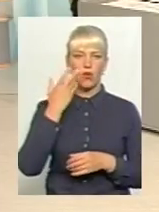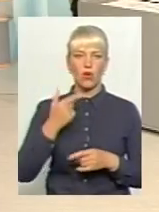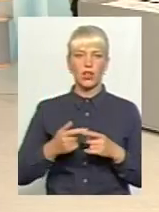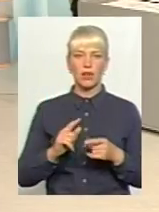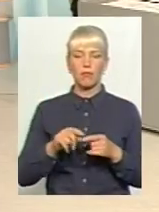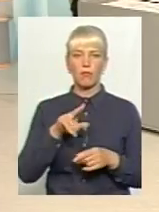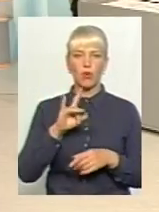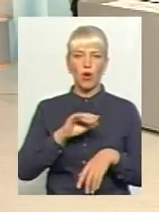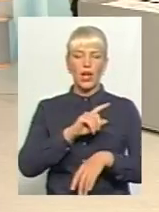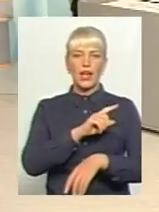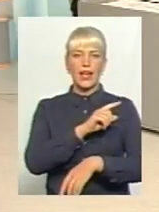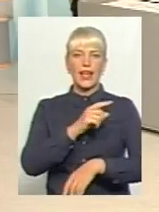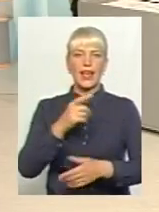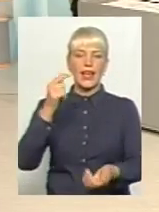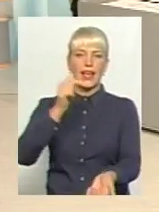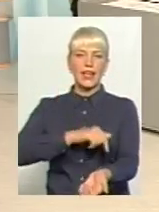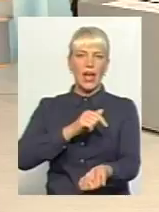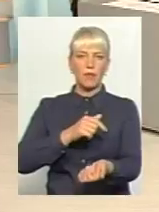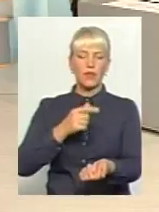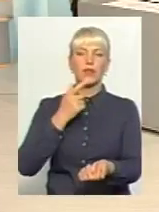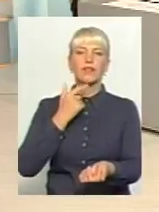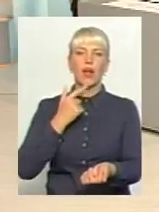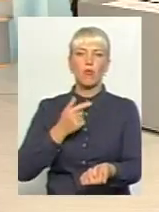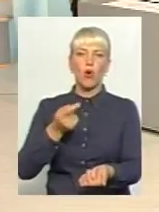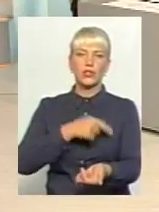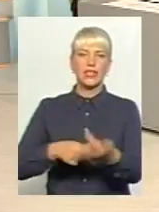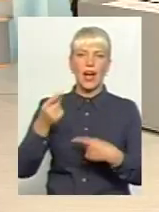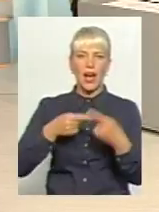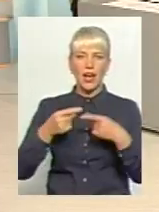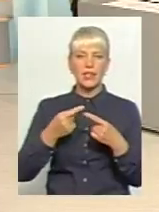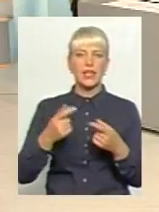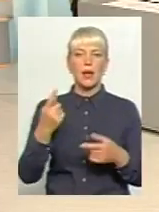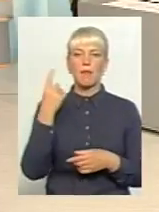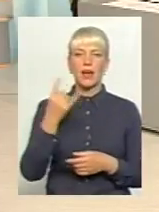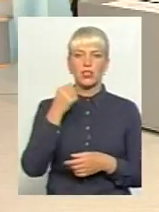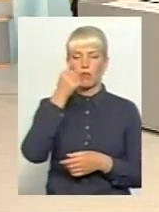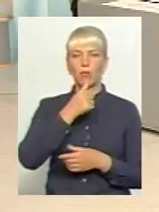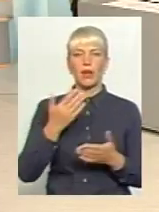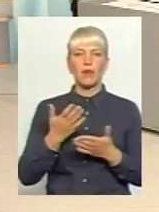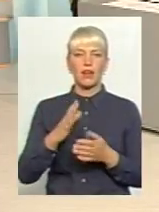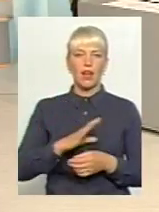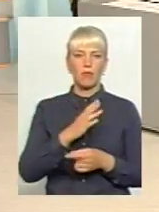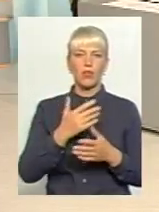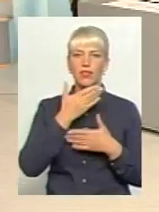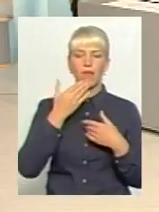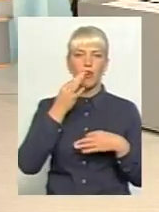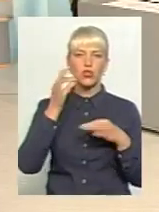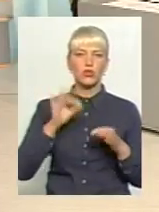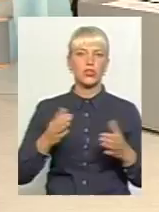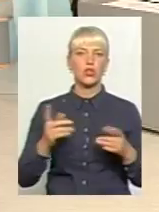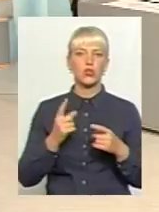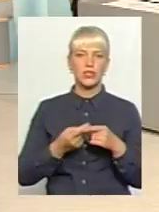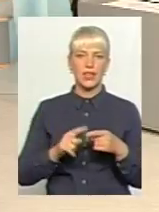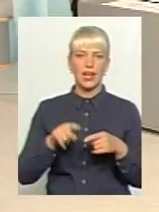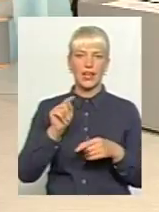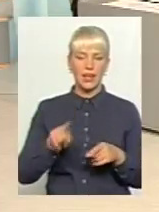діалізі з 2009 року, і саме перша проблема, яка там була, тобто, ну, немаючи досвіду взагалі, що це таке, просто спіткала